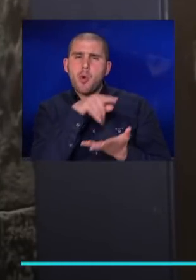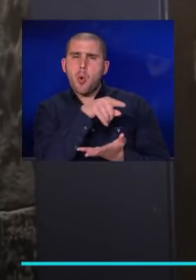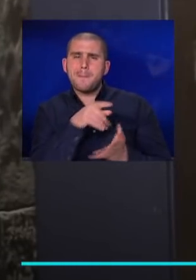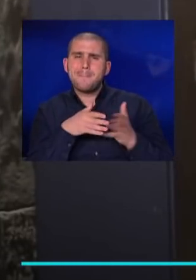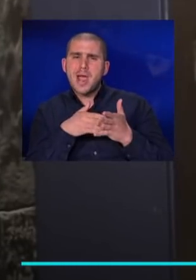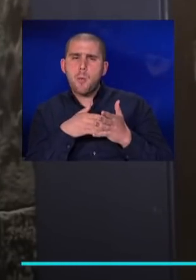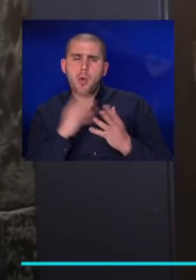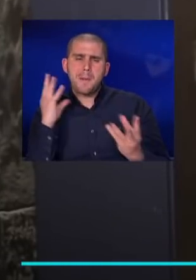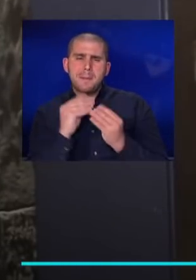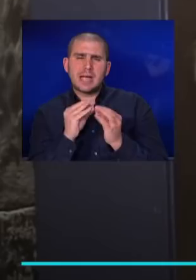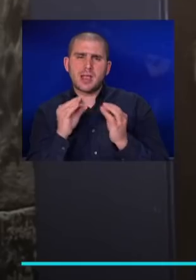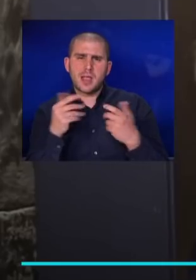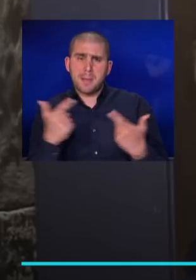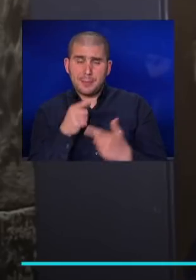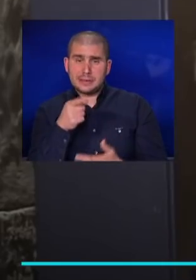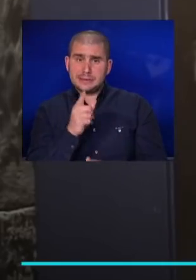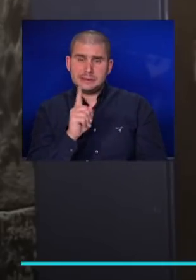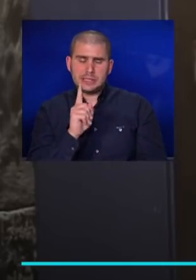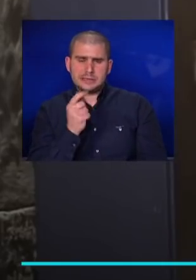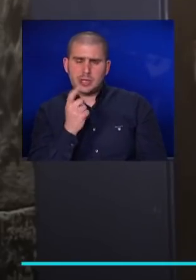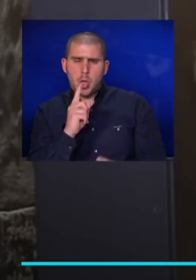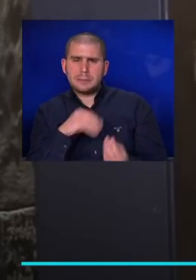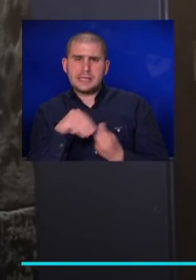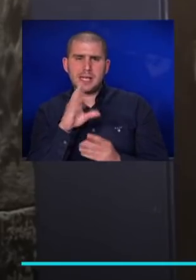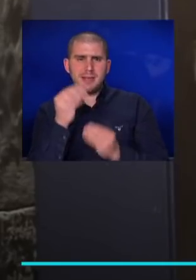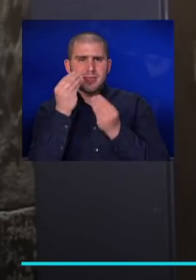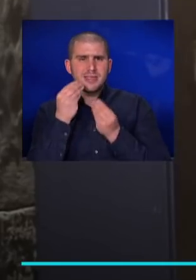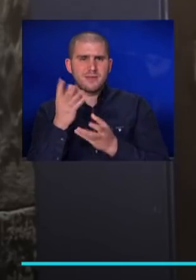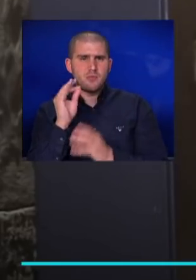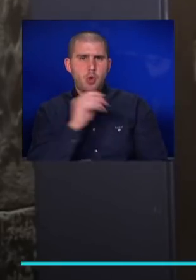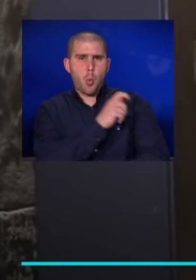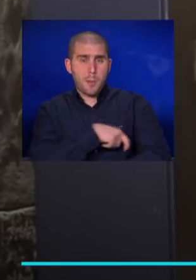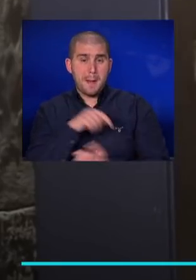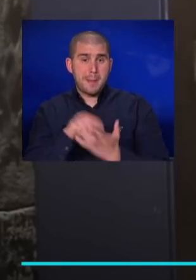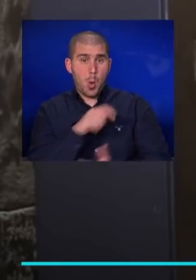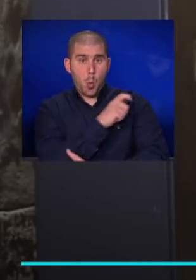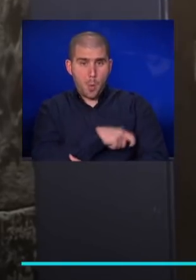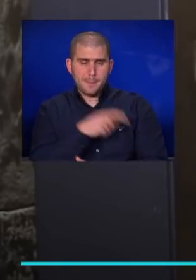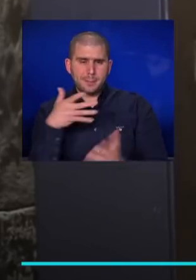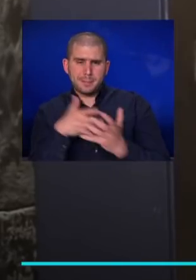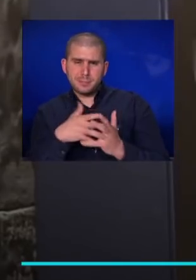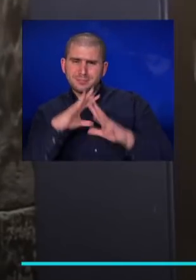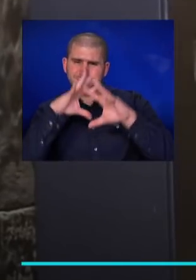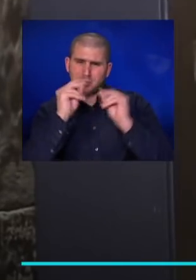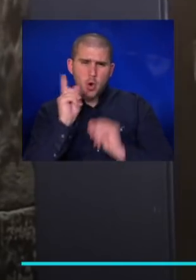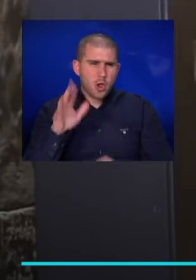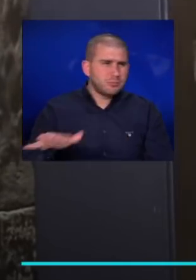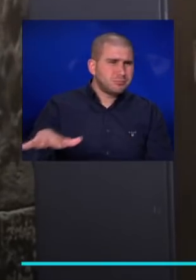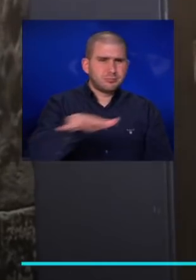תחילת הלחימה. אני חייב לומר שזה לא מסתדר עם הדיווחים של האום. כיוון שהאום, כשהוא מסתכל על כלל הגזרות